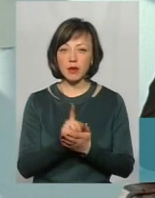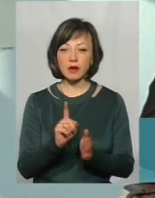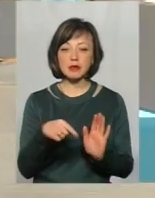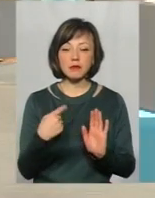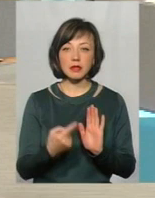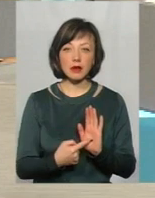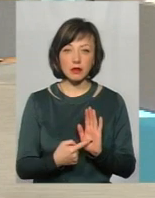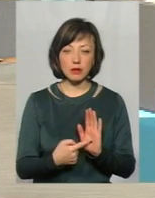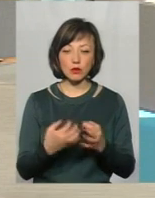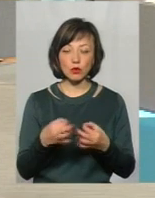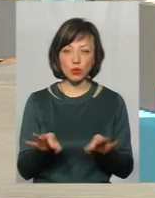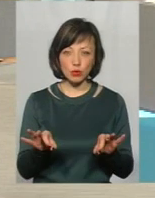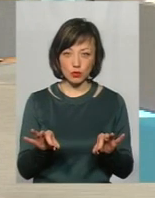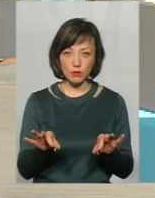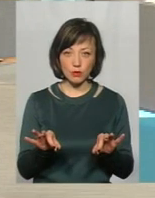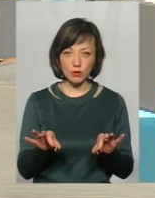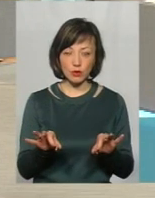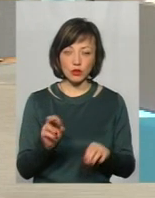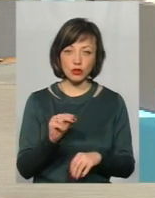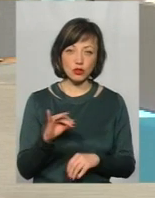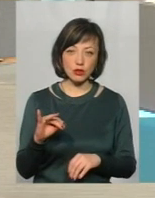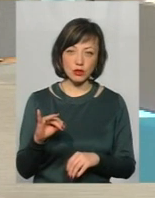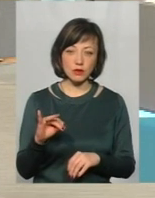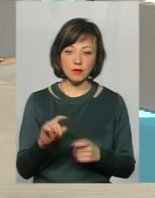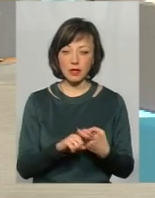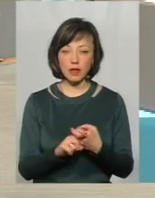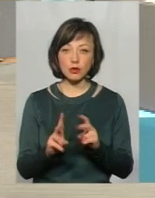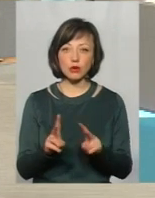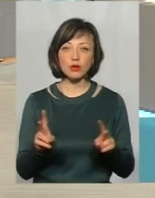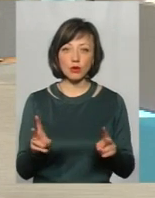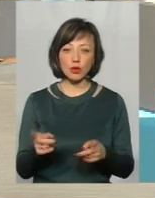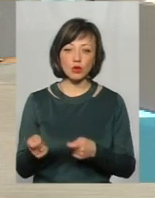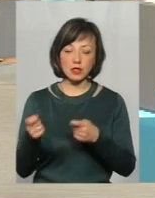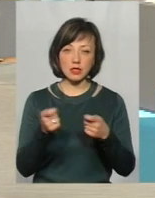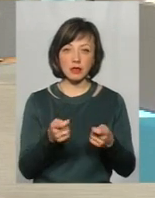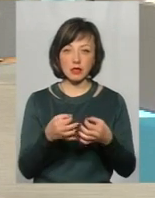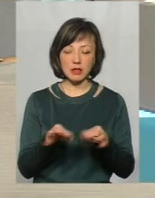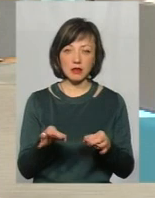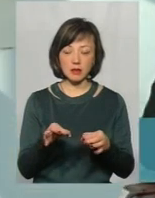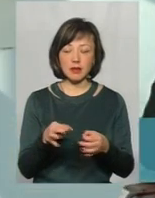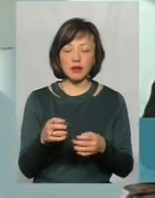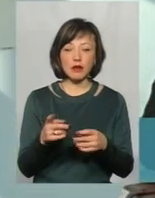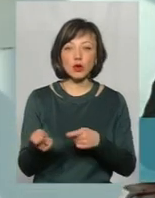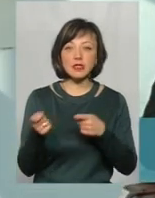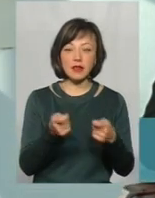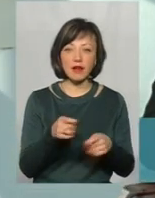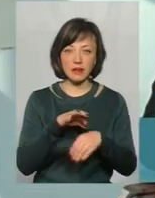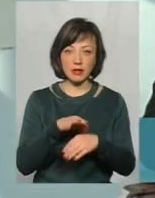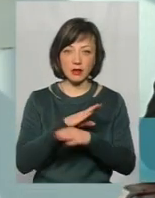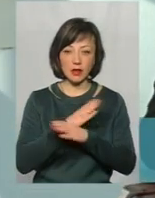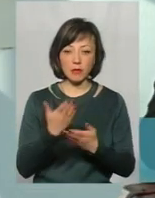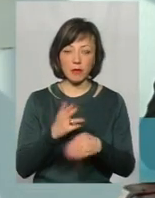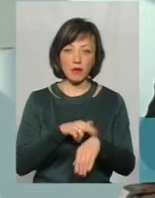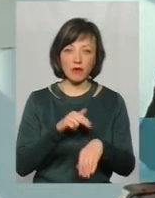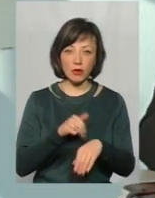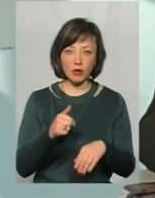дозвол, чи, в залежності, хто доставив це тіло, якщо це доставили правоохоронні